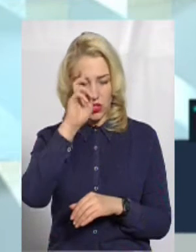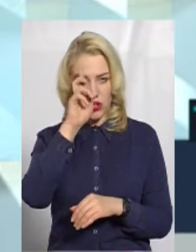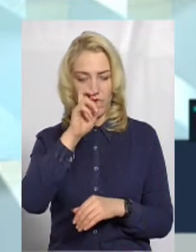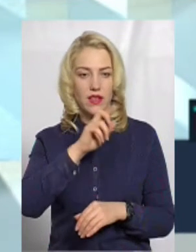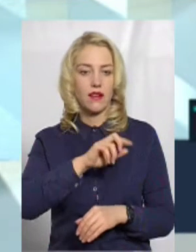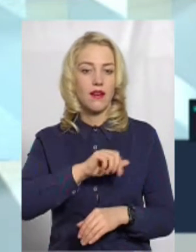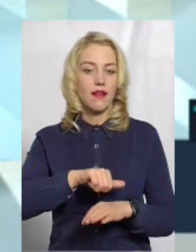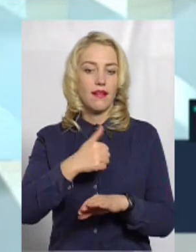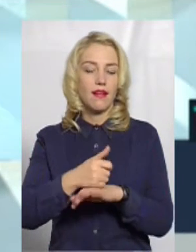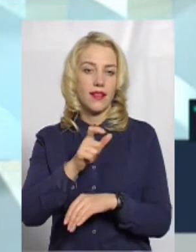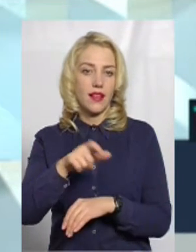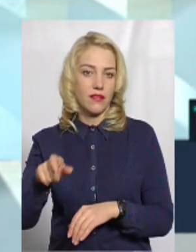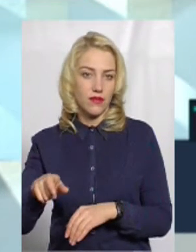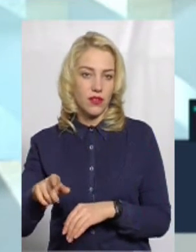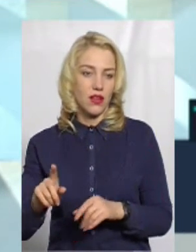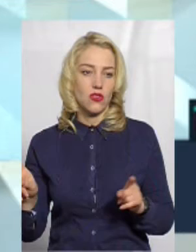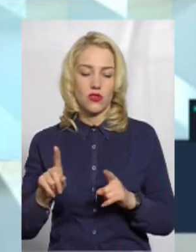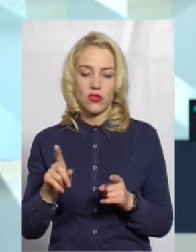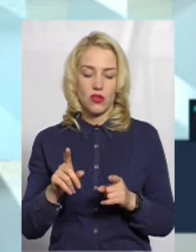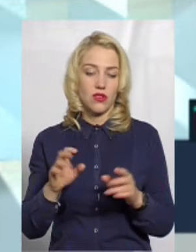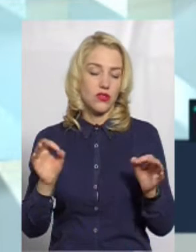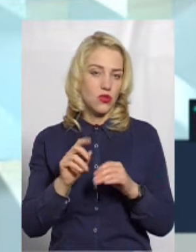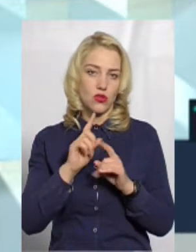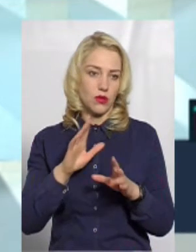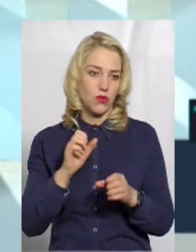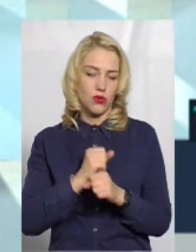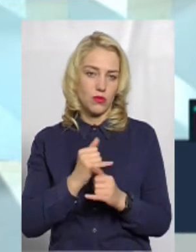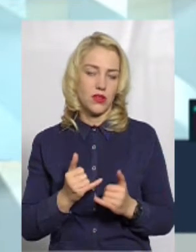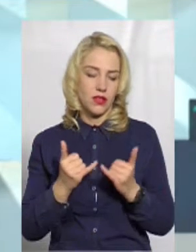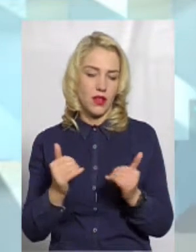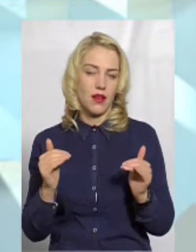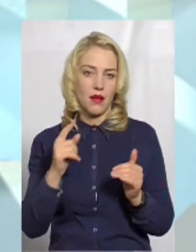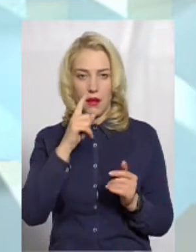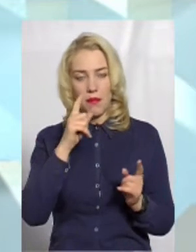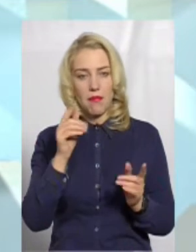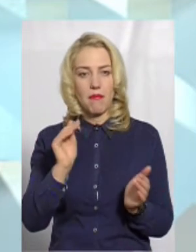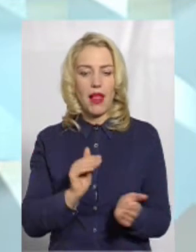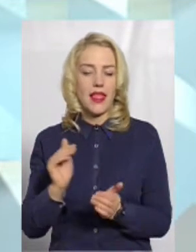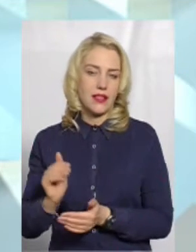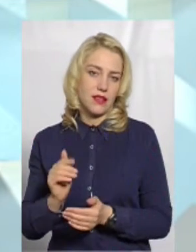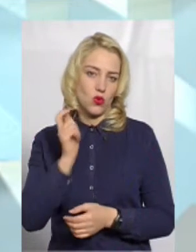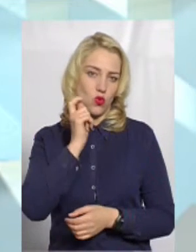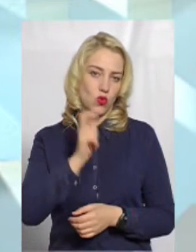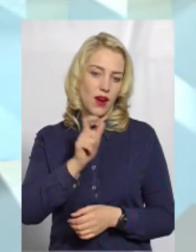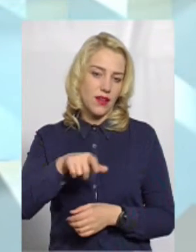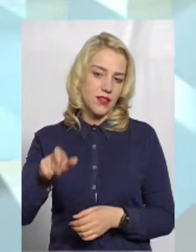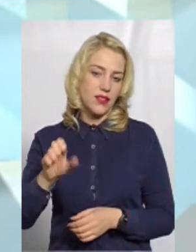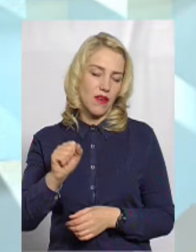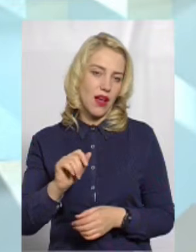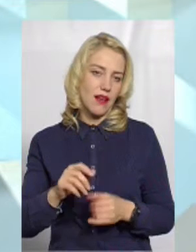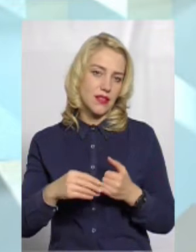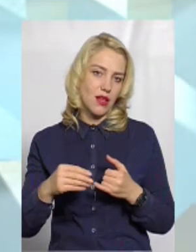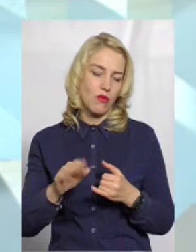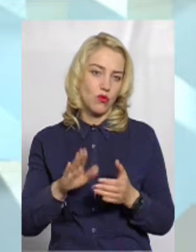лідерів, що нічого вона не буде робити для маленьких українців, а землю